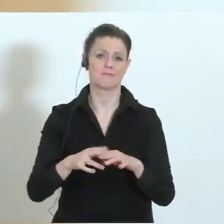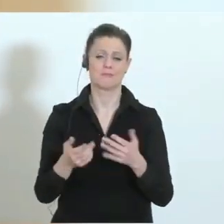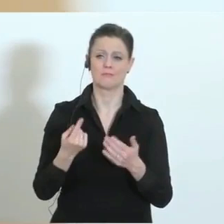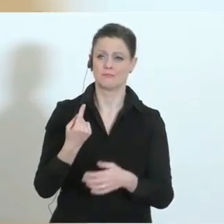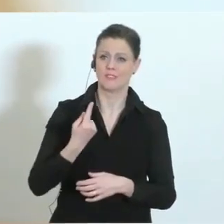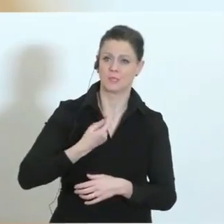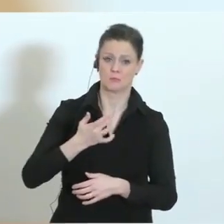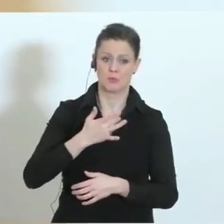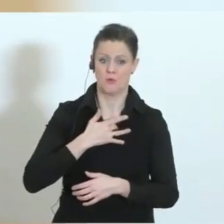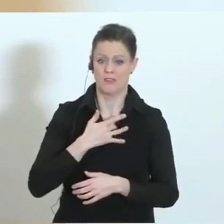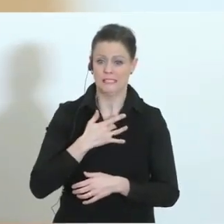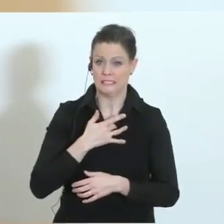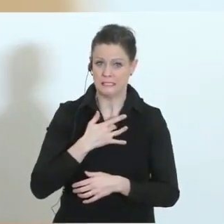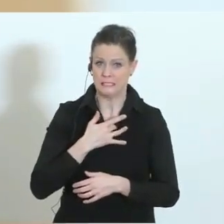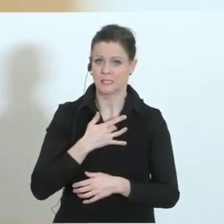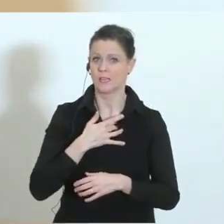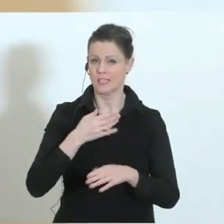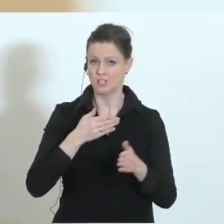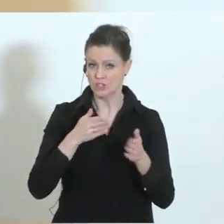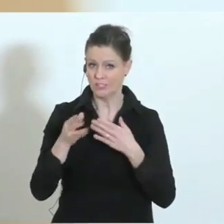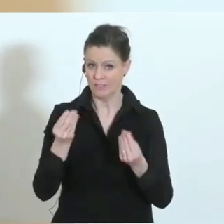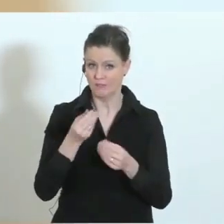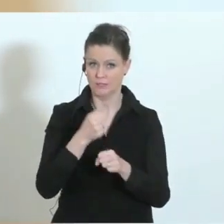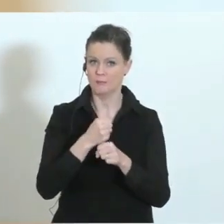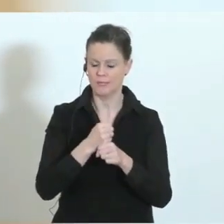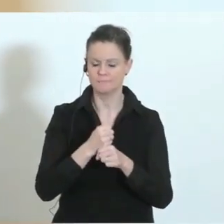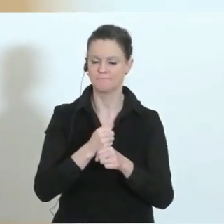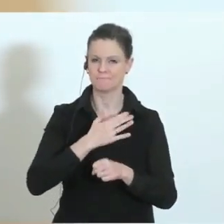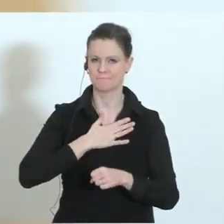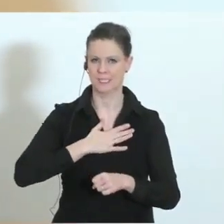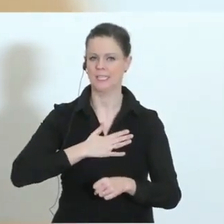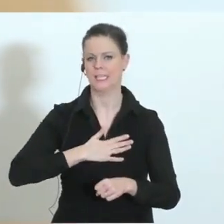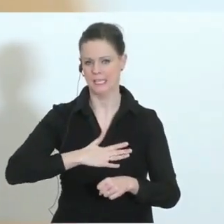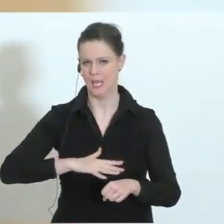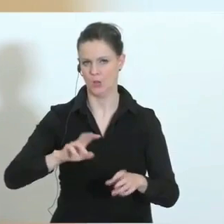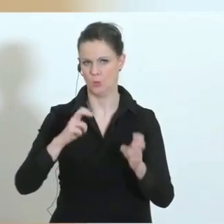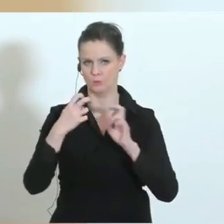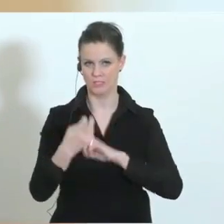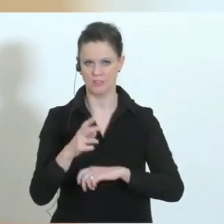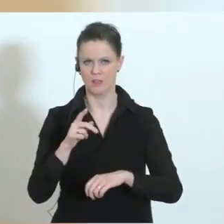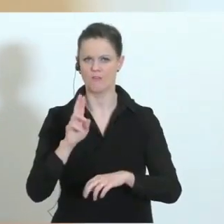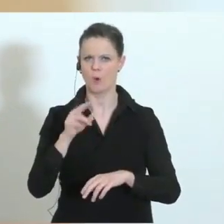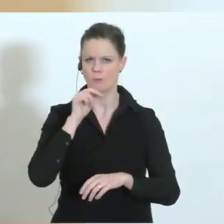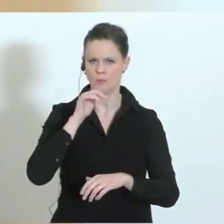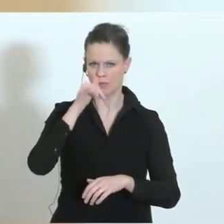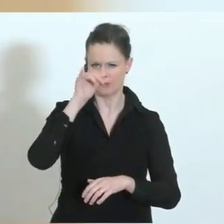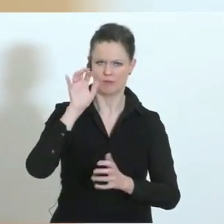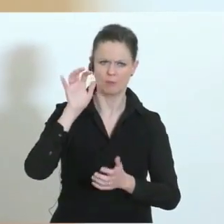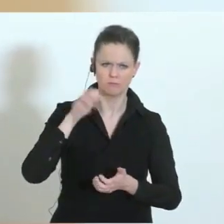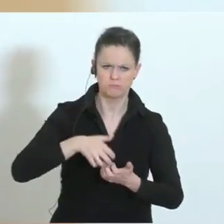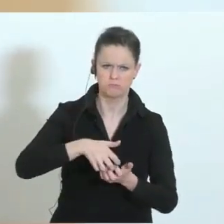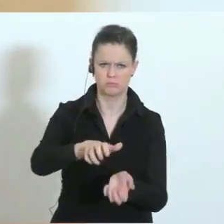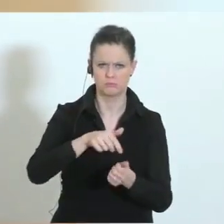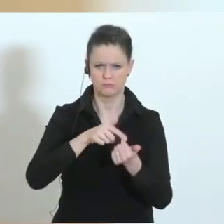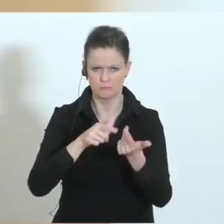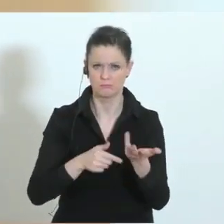noch einen Fehler macht, das auch viel lieber um in der Realität, weil man nicht angebögelt wird, weil man nicht angeschnauzt wird, weil es nicht sofort